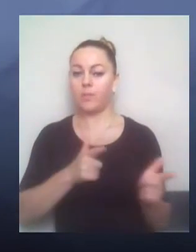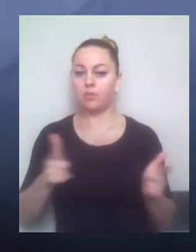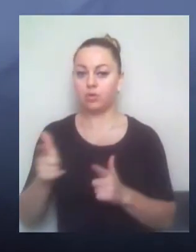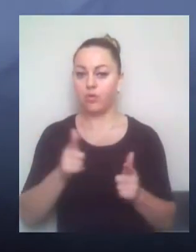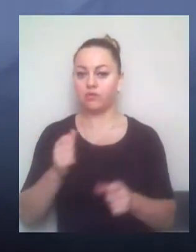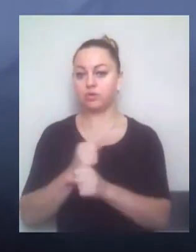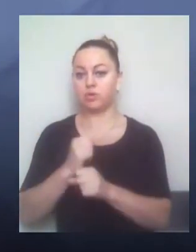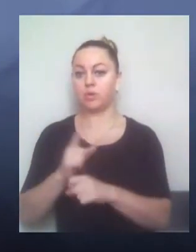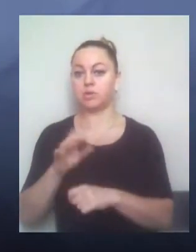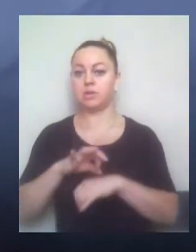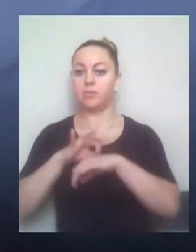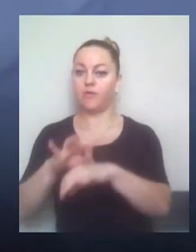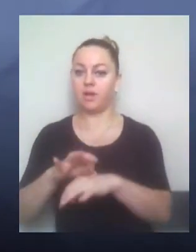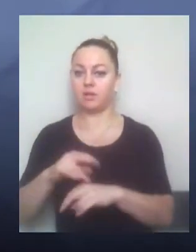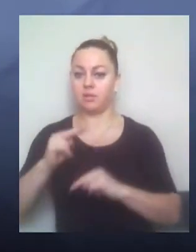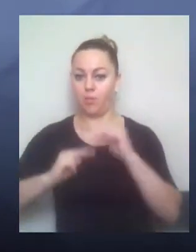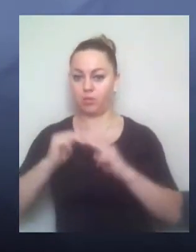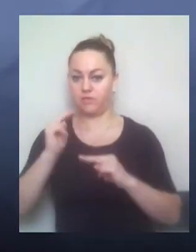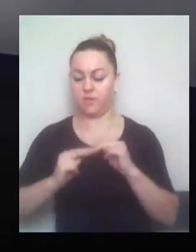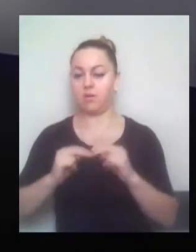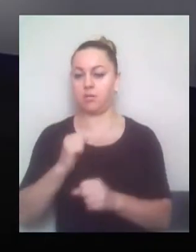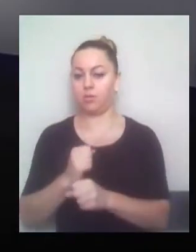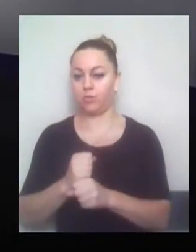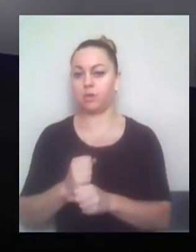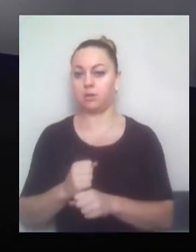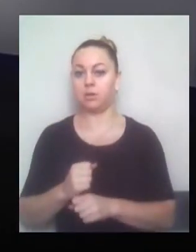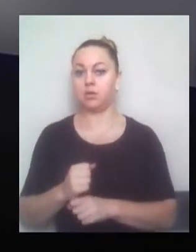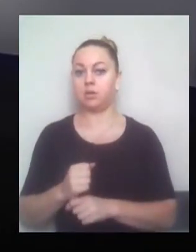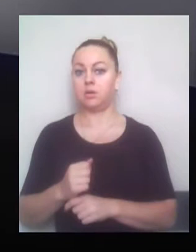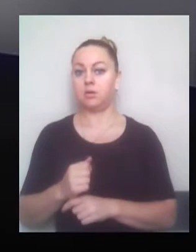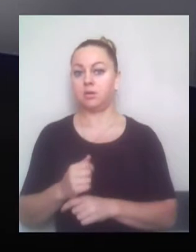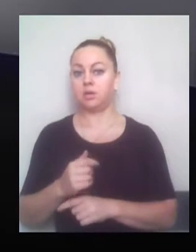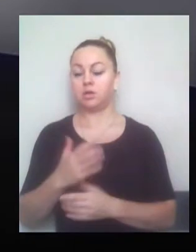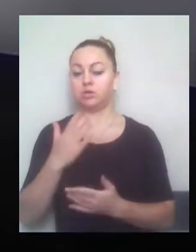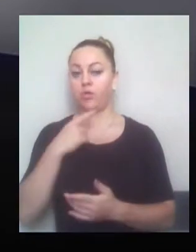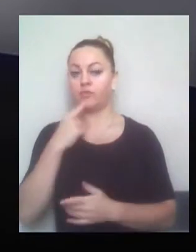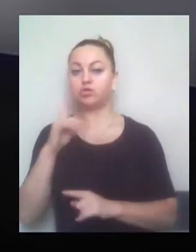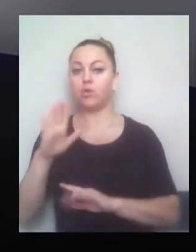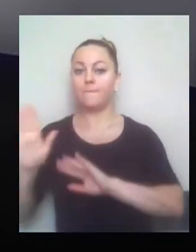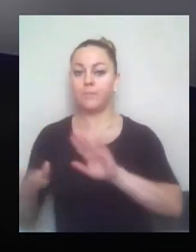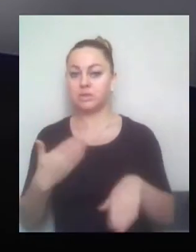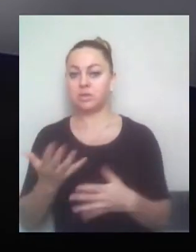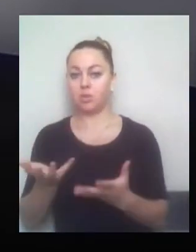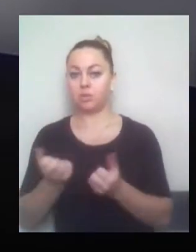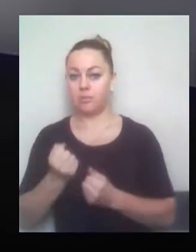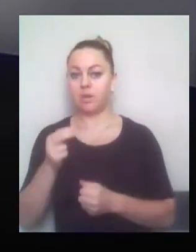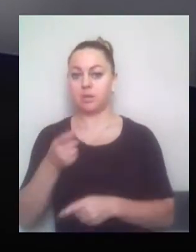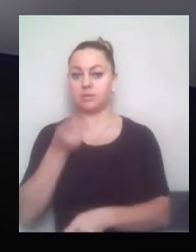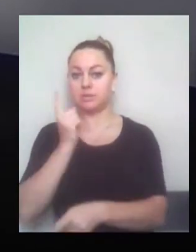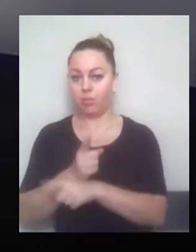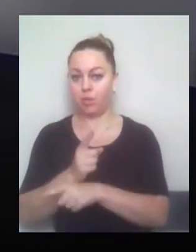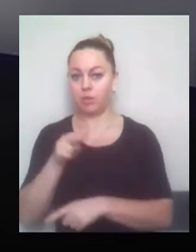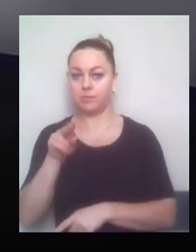ж проведення будівельних робіт, в приписі конкретно зазначено, що після одержання припису зупинити і не